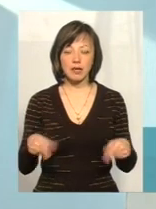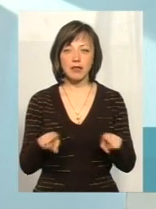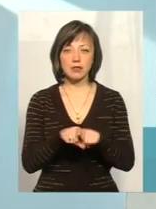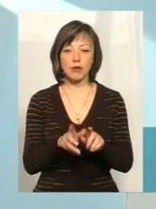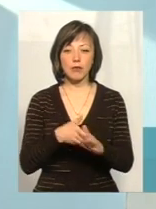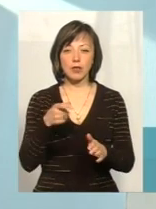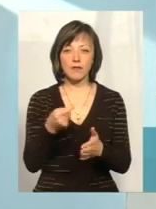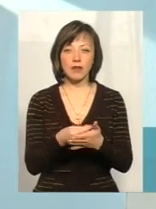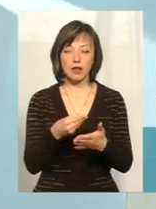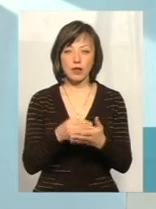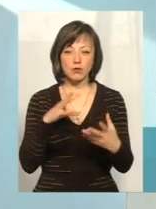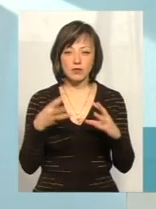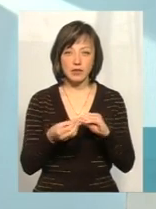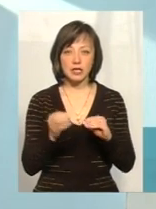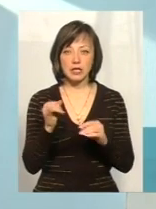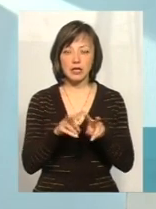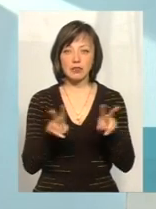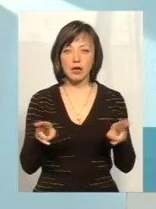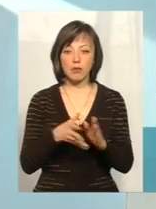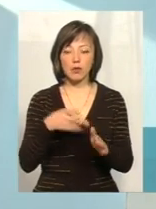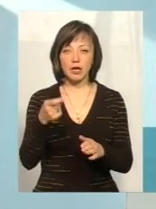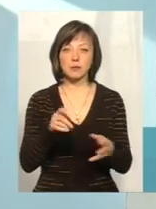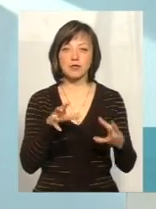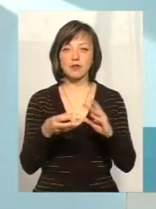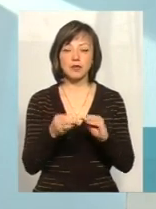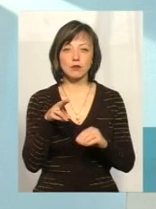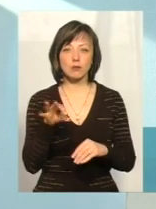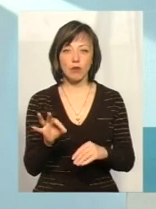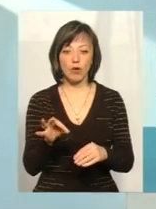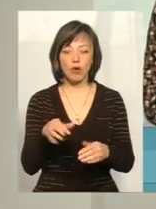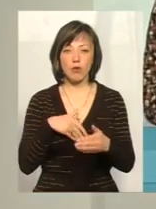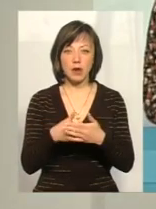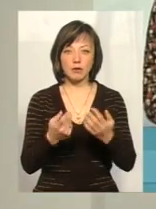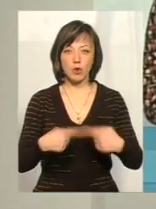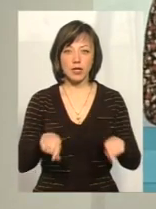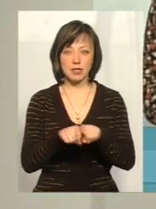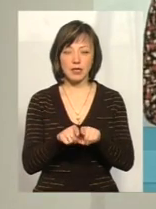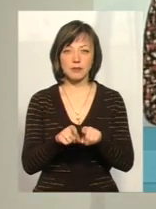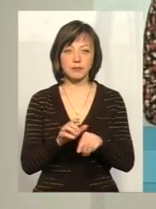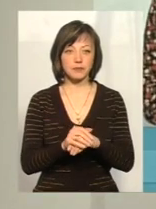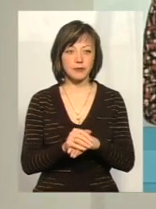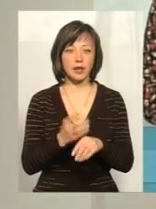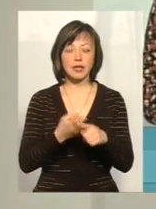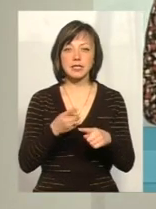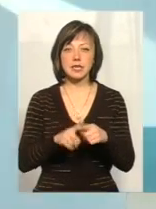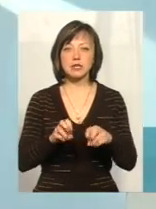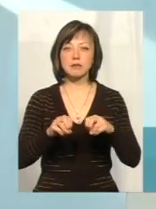подаємо і фінансову звітність, і так само подаємо звітність по громадським організаціям. Спеціальна звітність, вона